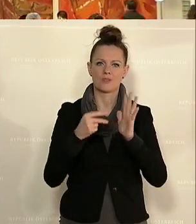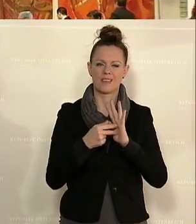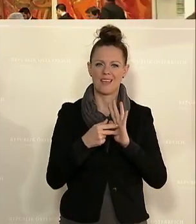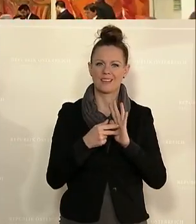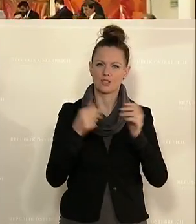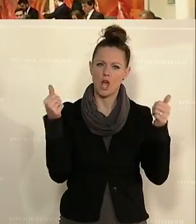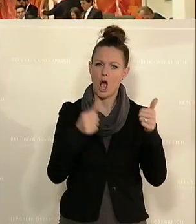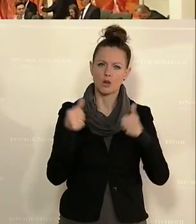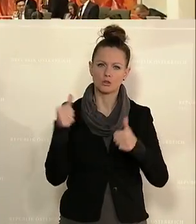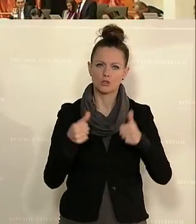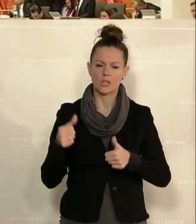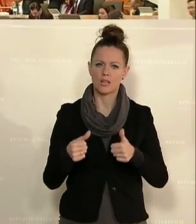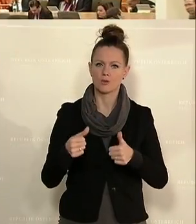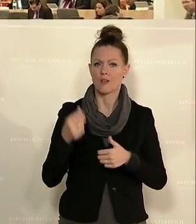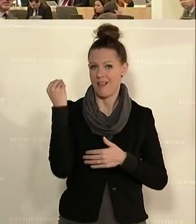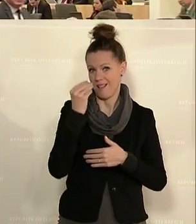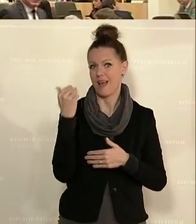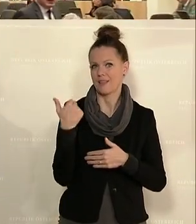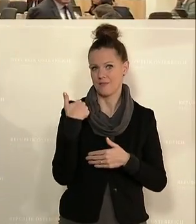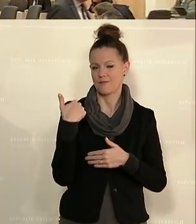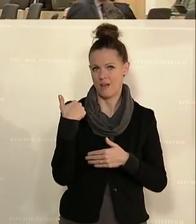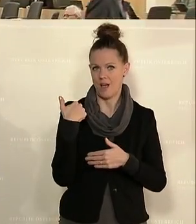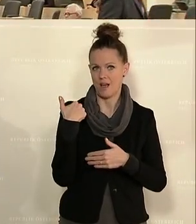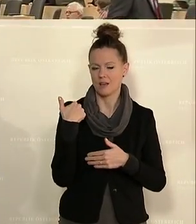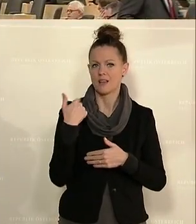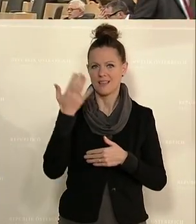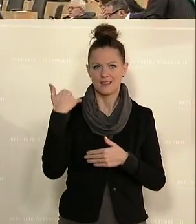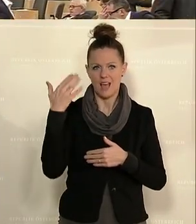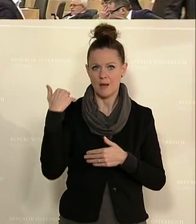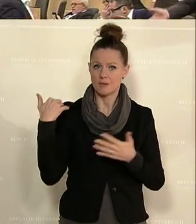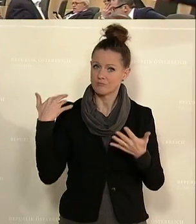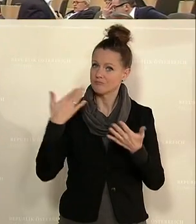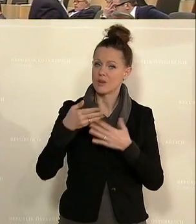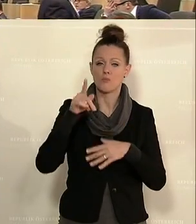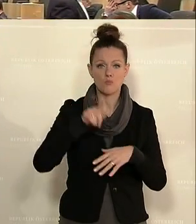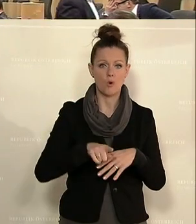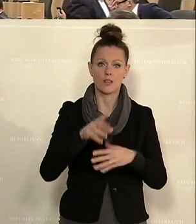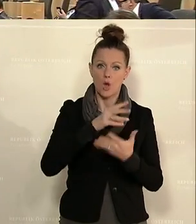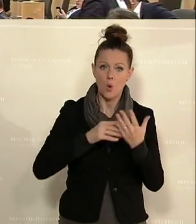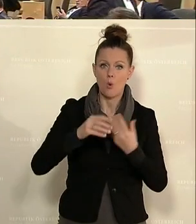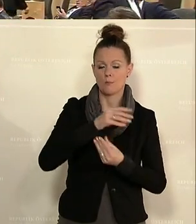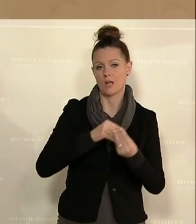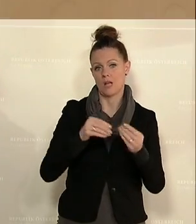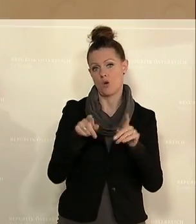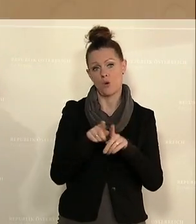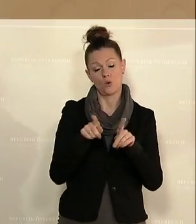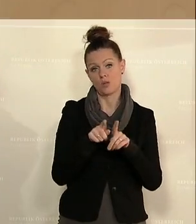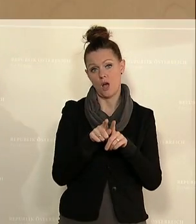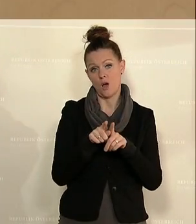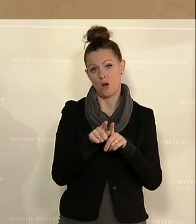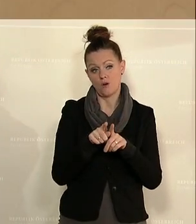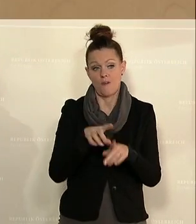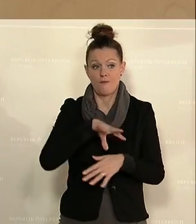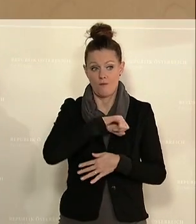Ausstattung gelernt haben, in den Monaten damit umzugehen. Und letztlich ist es auch ein